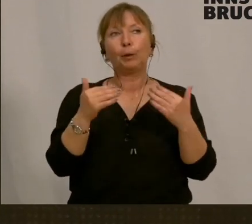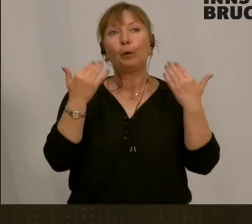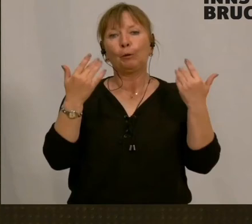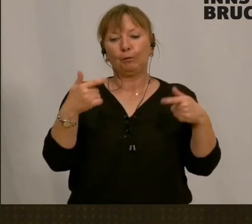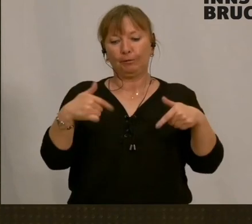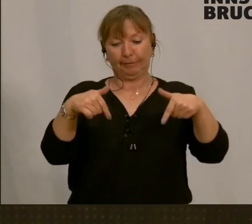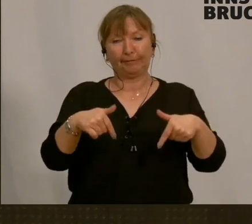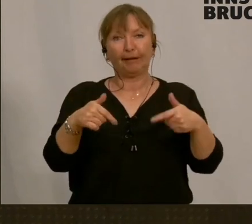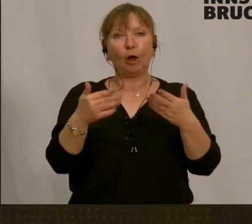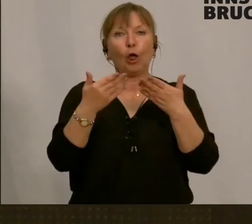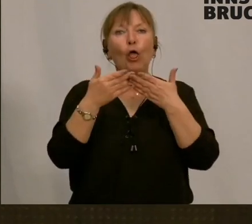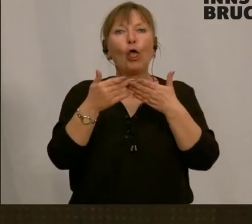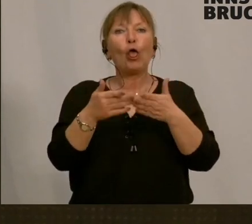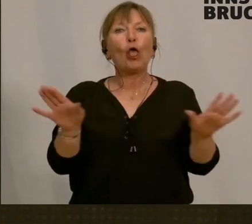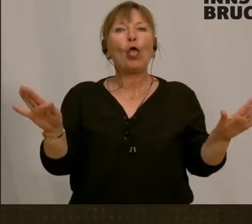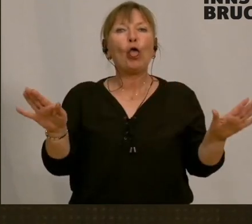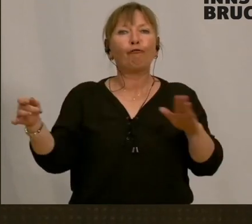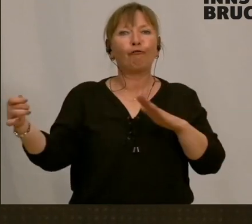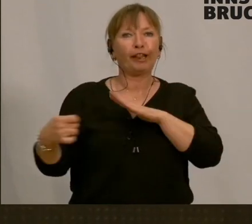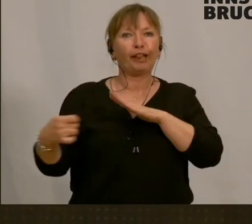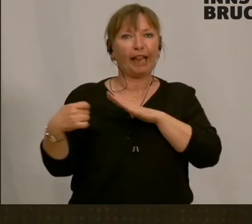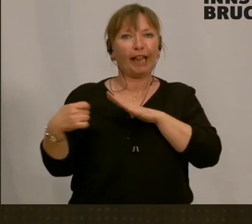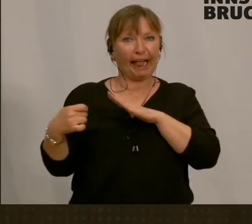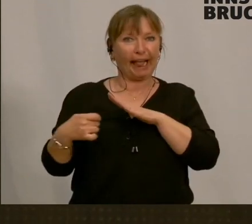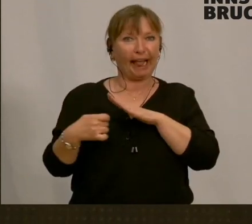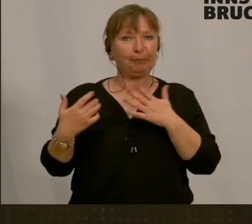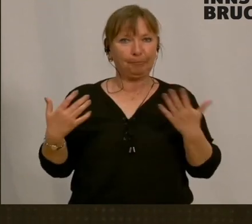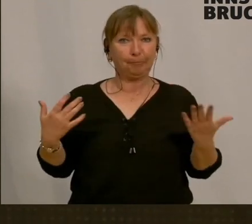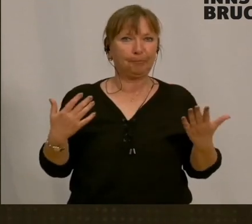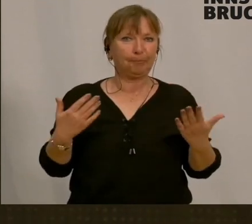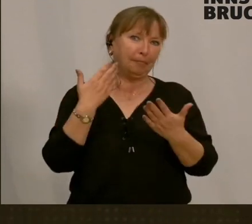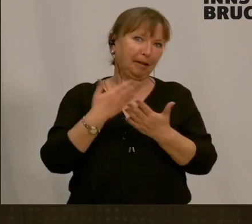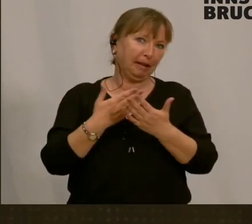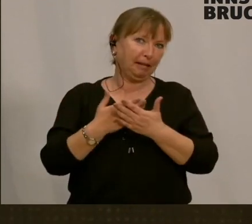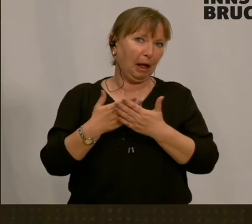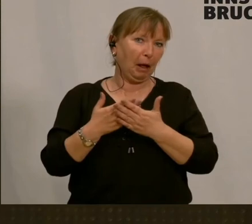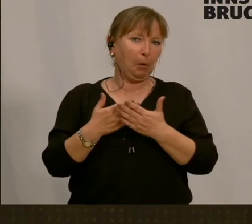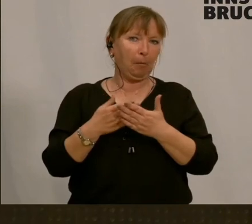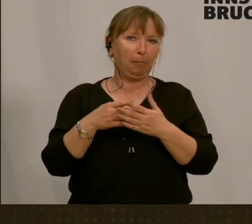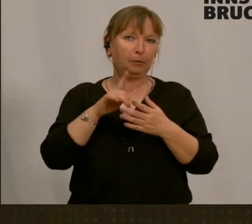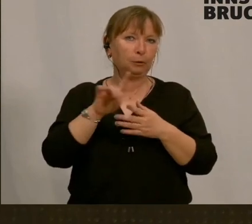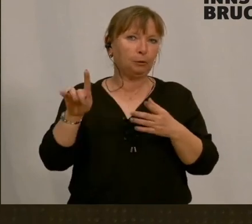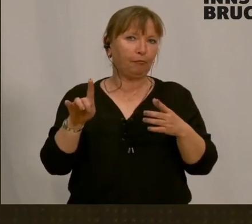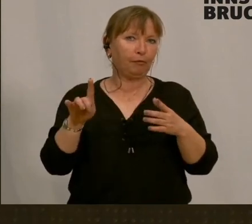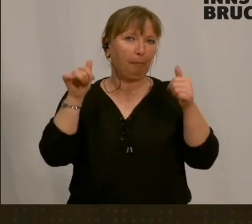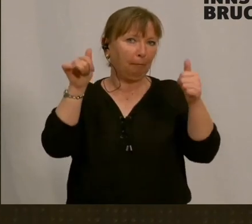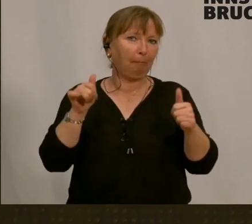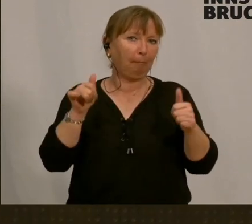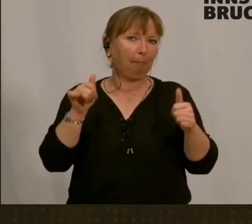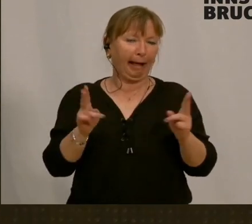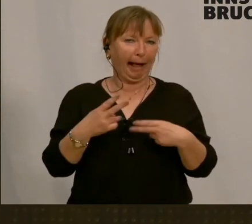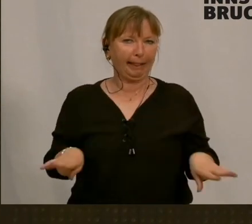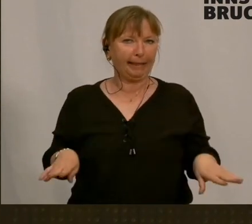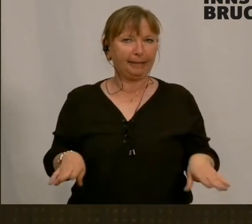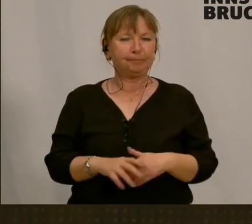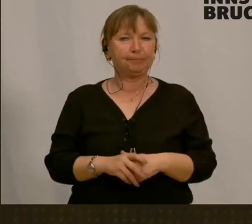dass es mit öffentlichen Mitteln gespeist wird. Und somit ist ja eigentlich eine Insolvenz fast ausgeschlossen. Ich